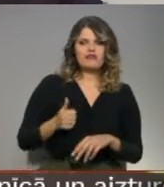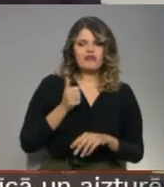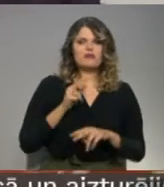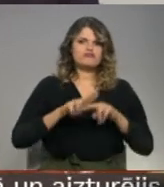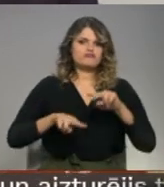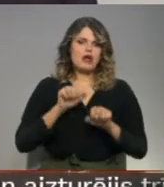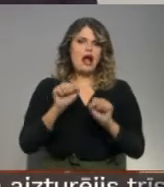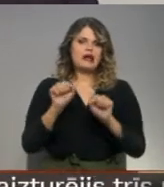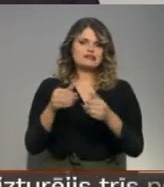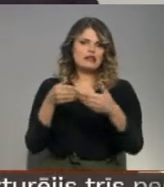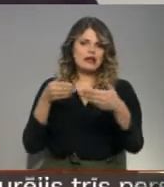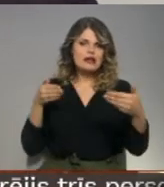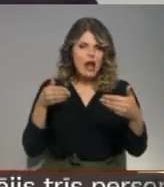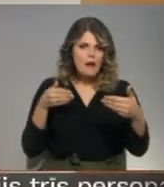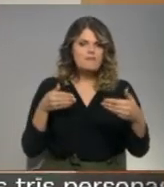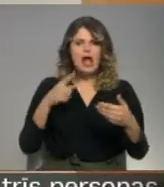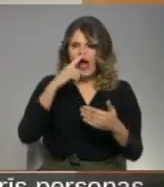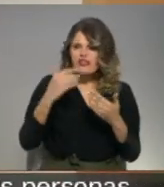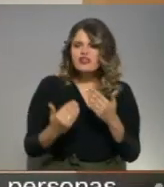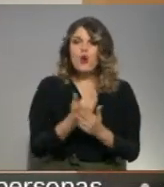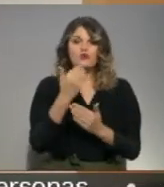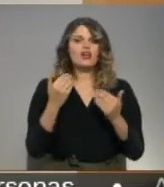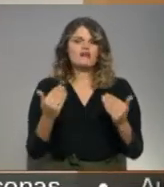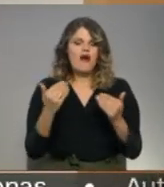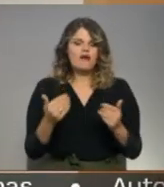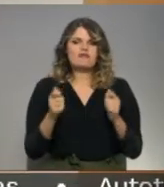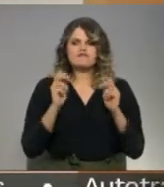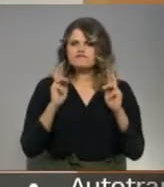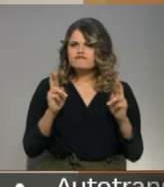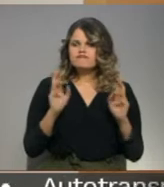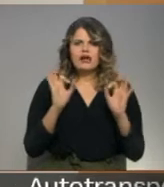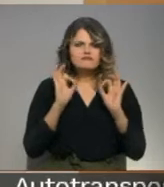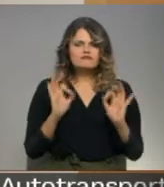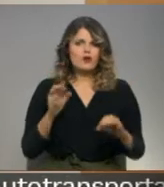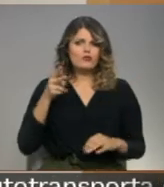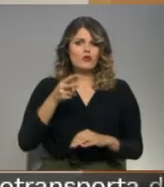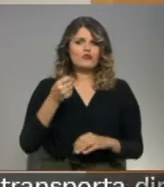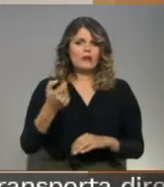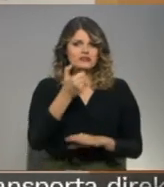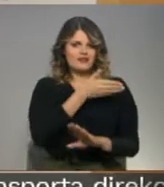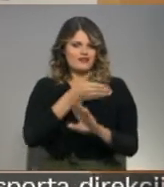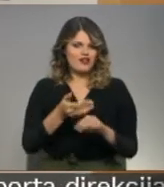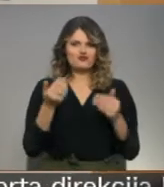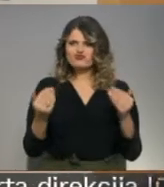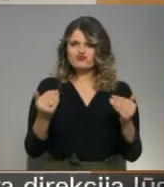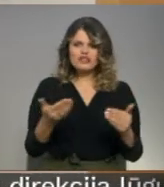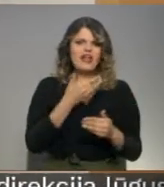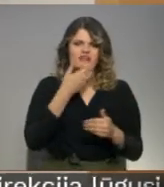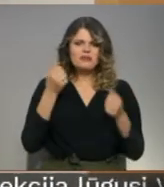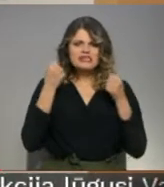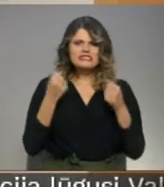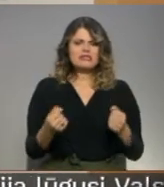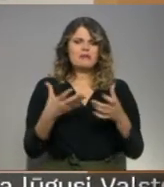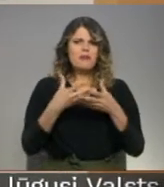aizsargdāmbja atjaunošanu. Šobrīd paldies dienu, ka no 2011. gada līdz šodienai nekad nav bijuši pavasara